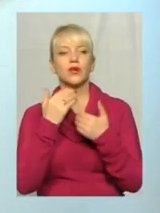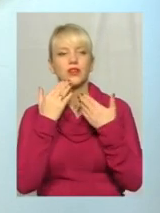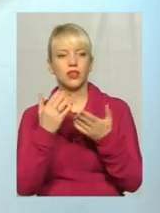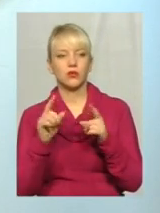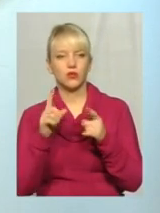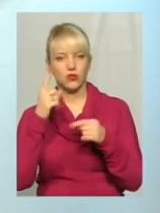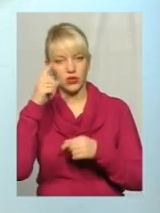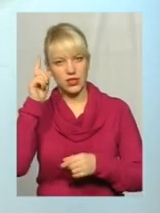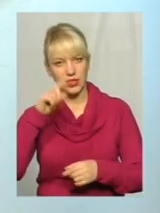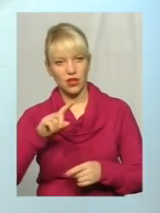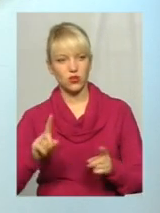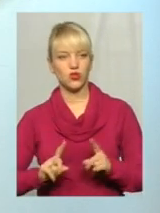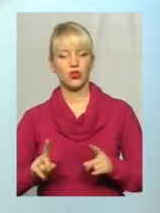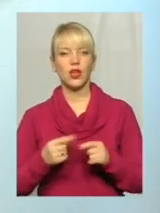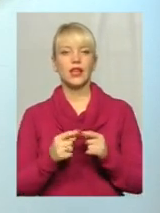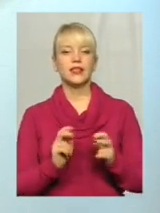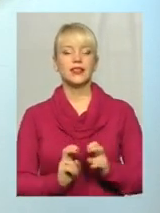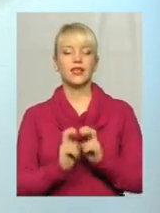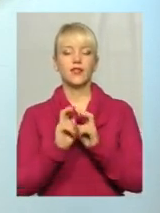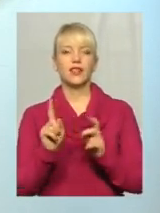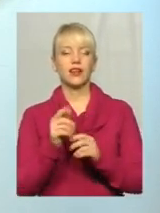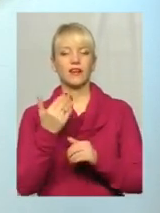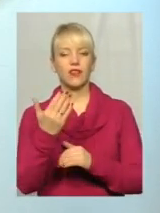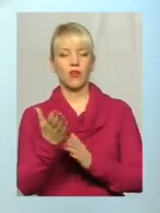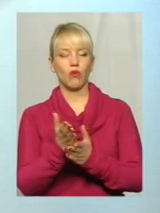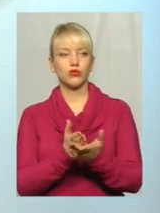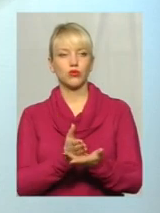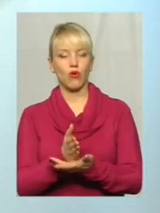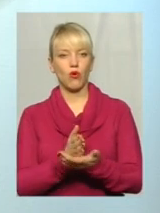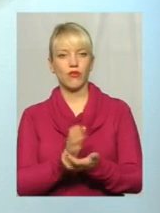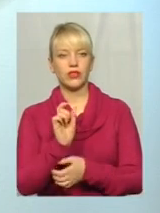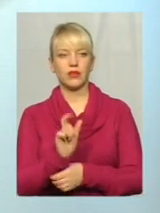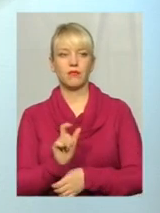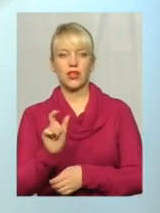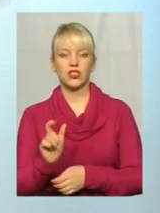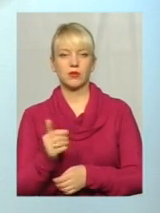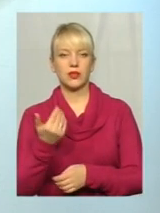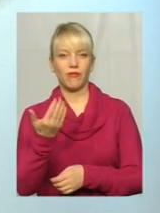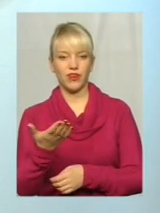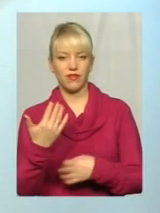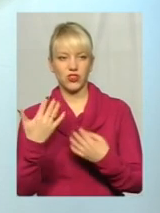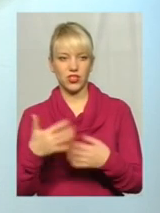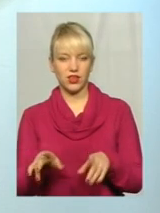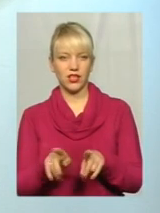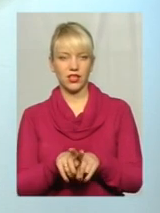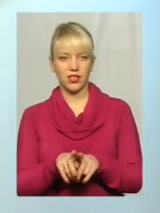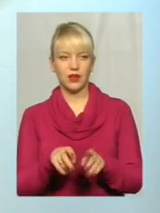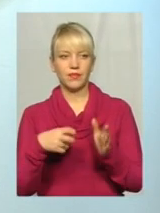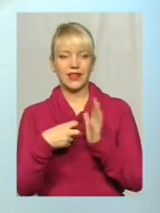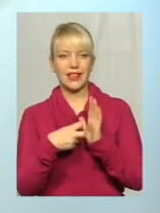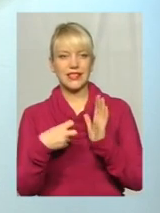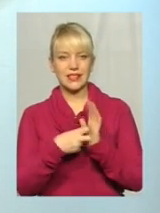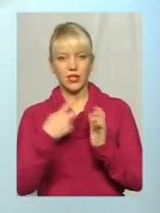Тому що знаю, що ті ліфти, які ви обслуговуєте мешканцям, ви вже такі листи